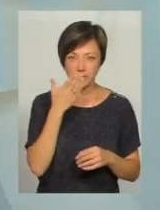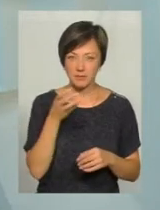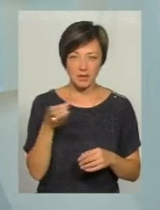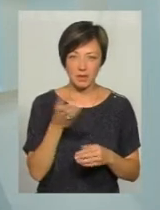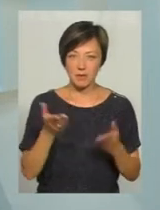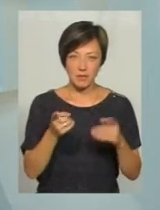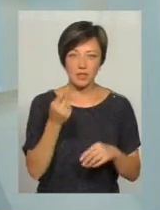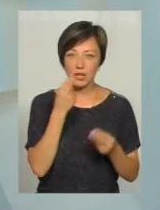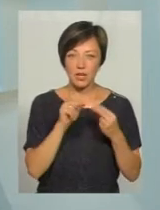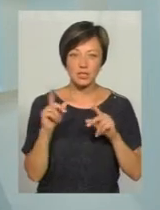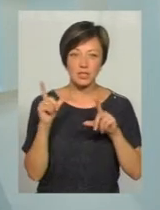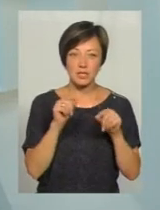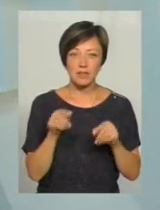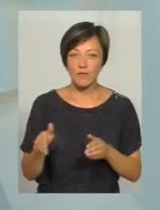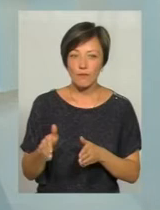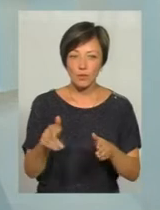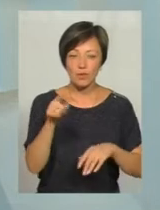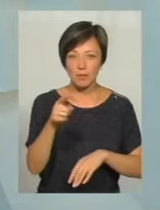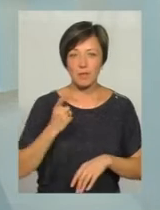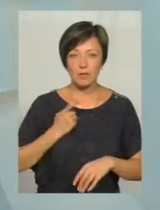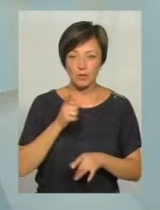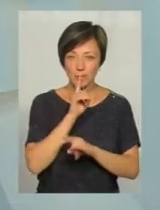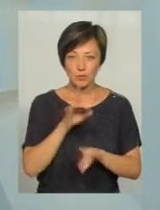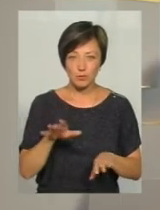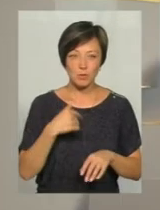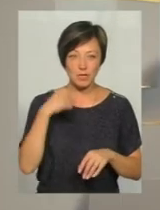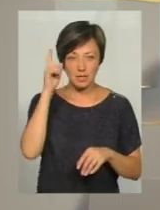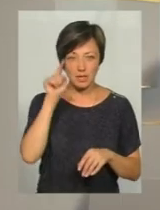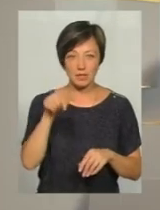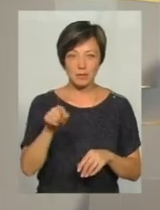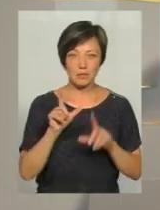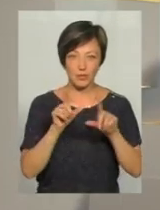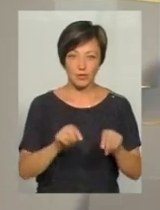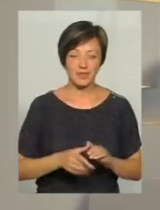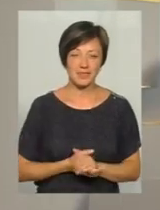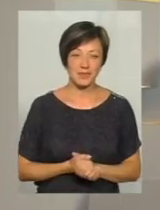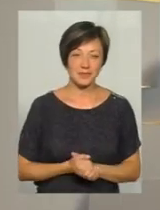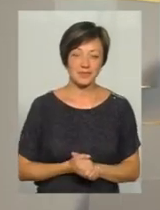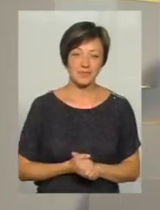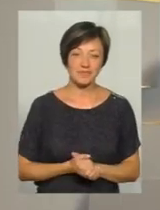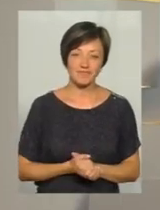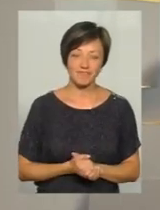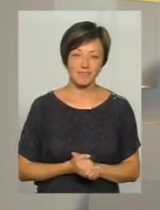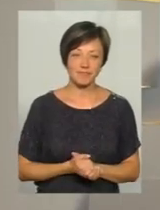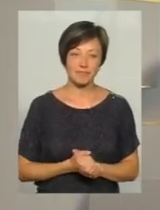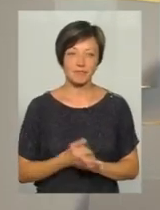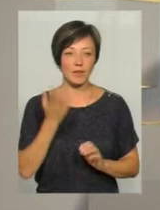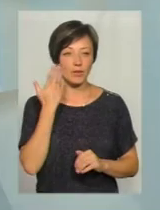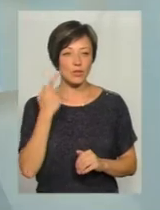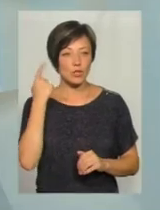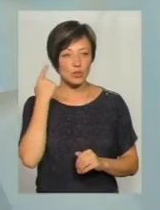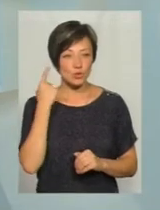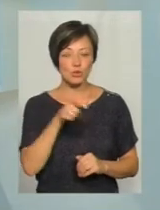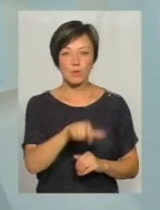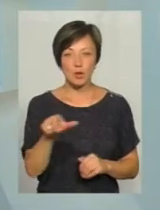що, напевно, ти краще їдь о ту вуличку, бо там патрульник може не бути, бо я знаю, що вони туди поїхали. І коли ти таке чуєш, що